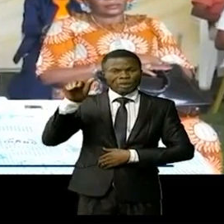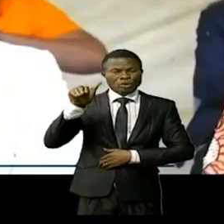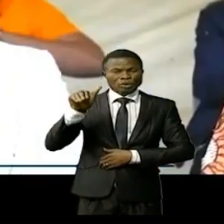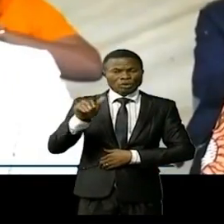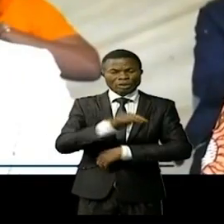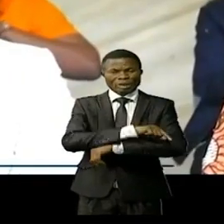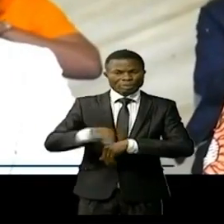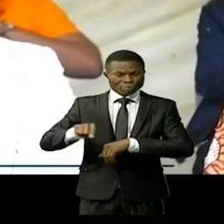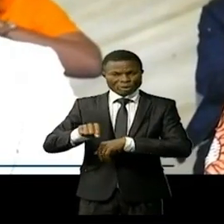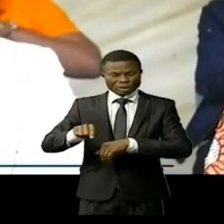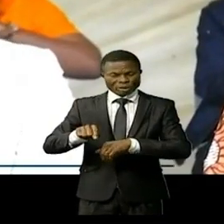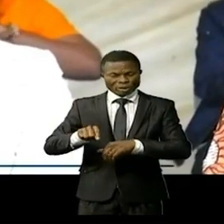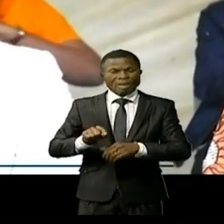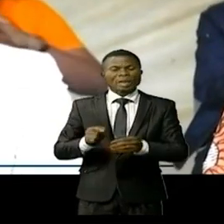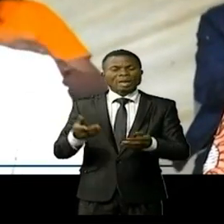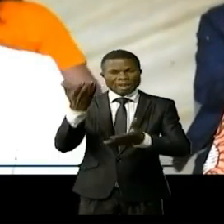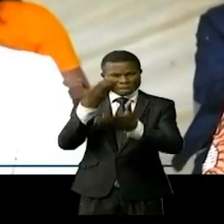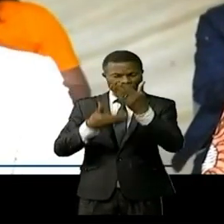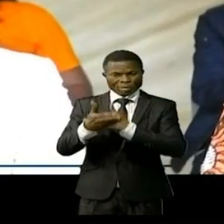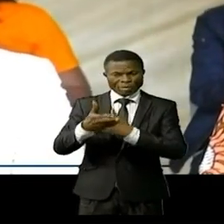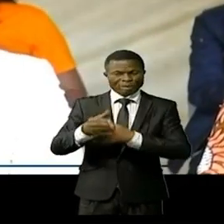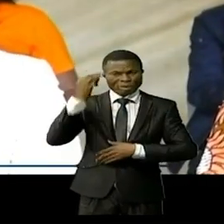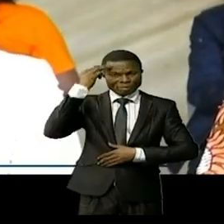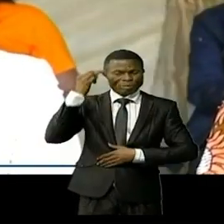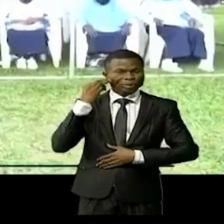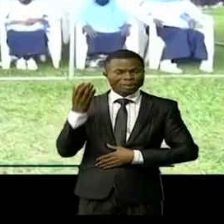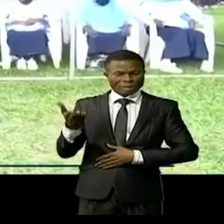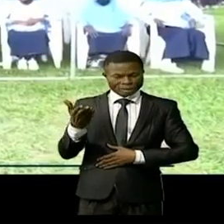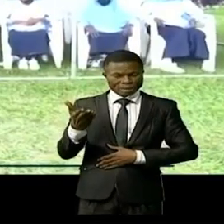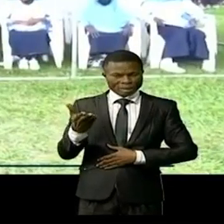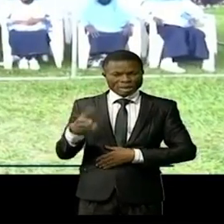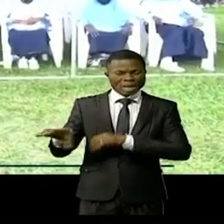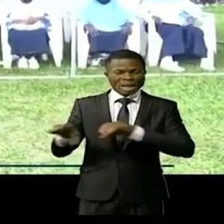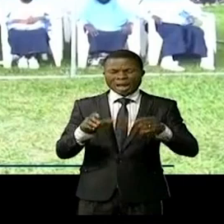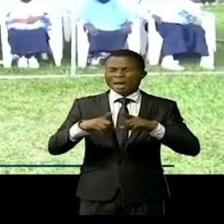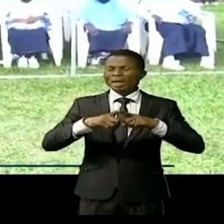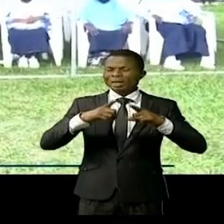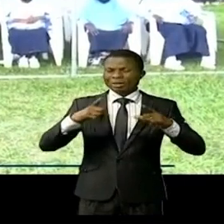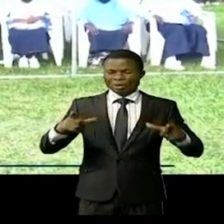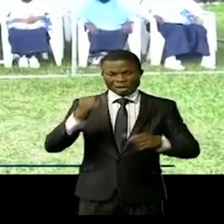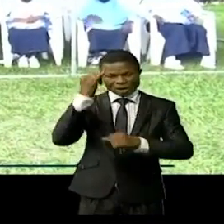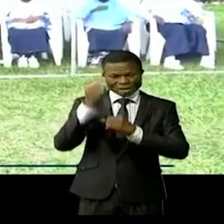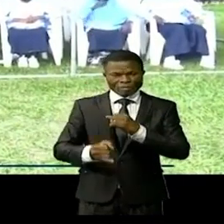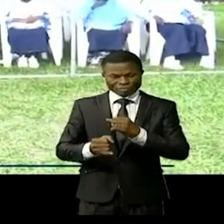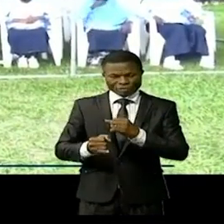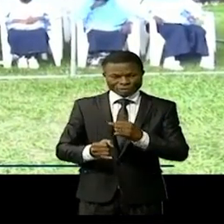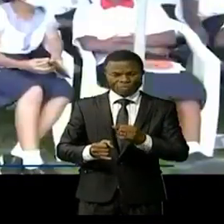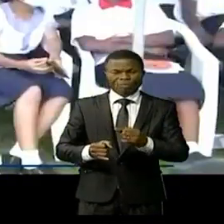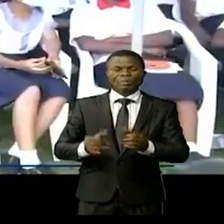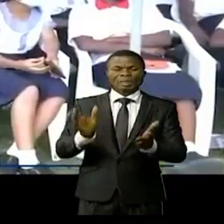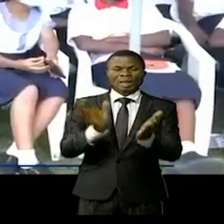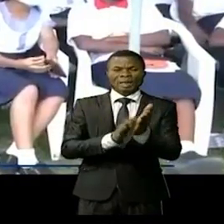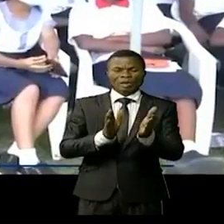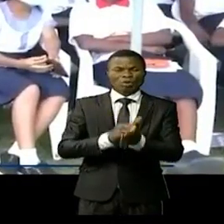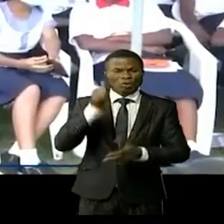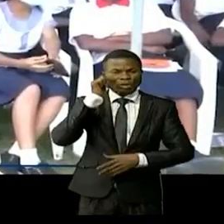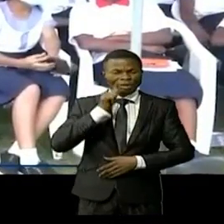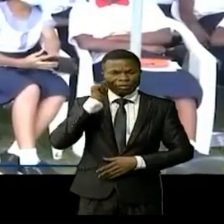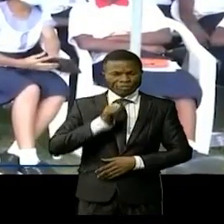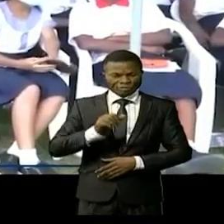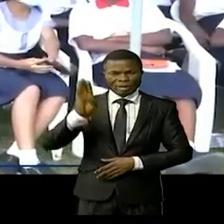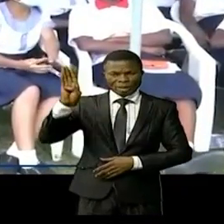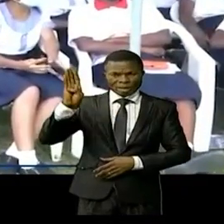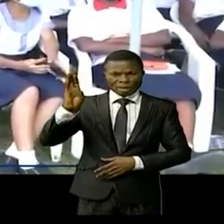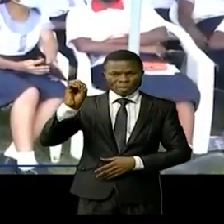bienvenue Akili Mani qui a présidé cette grandiose cérémonie des clôtures au lycée Boussangani une activité qui a